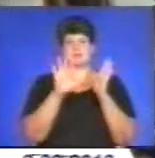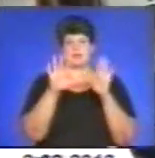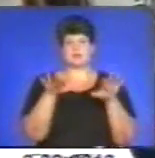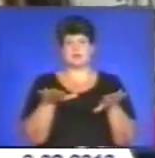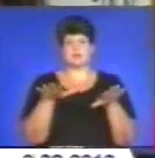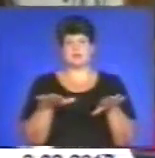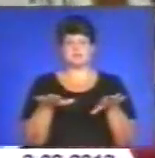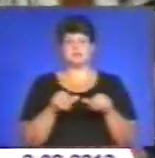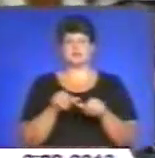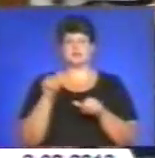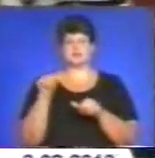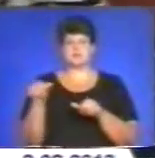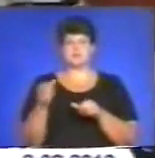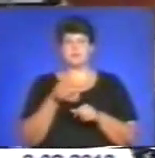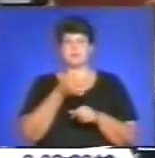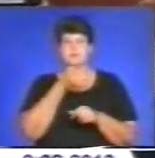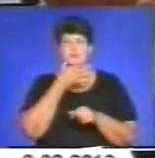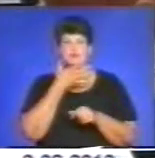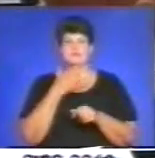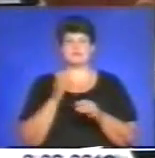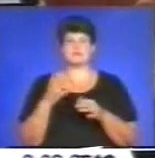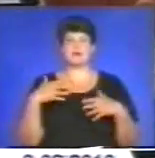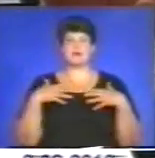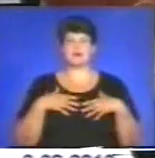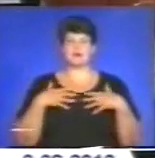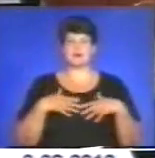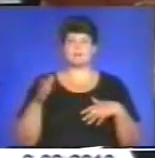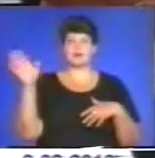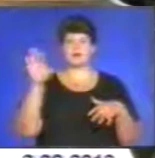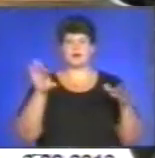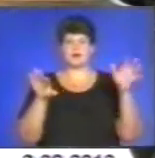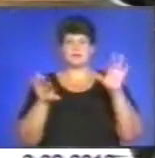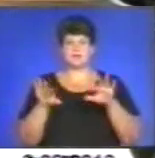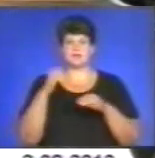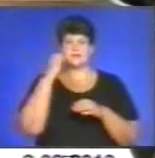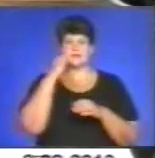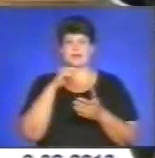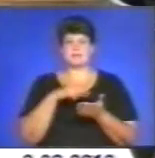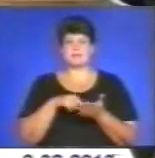європейським туристам до вподоби мальовнича природа Кримського півострову, Карпат та старе місто Львів.